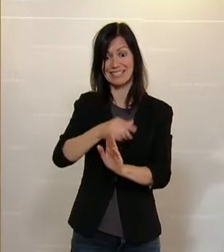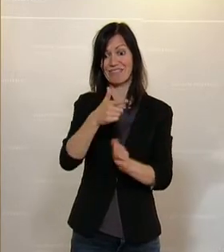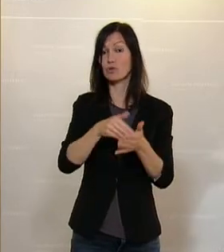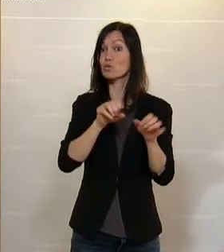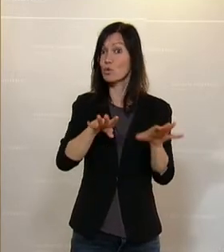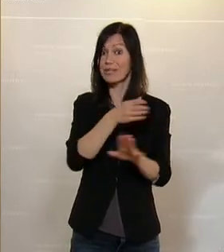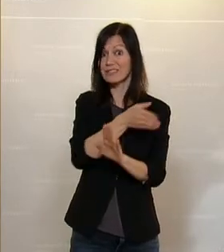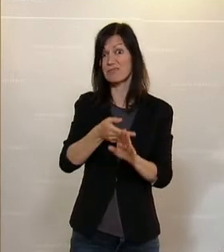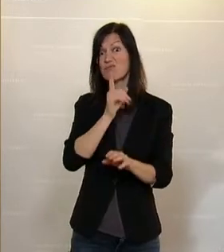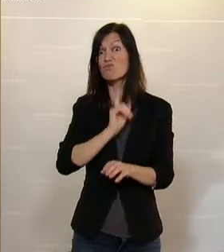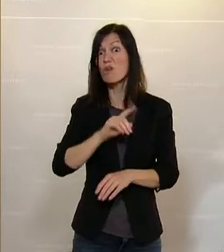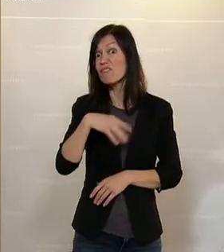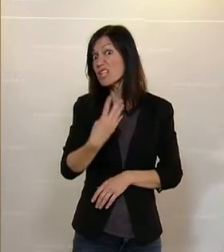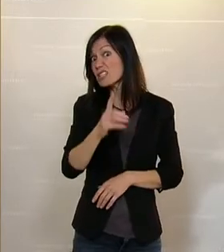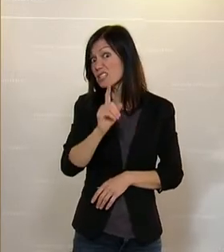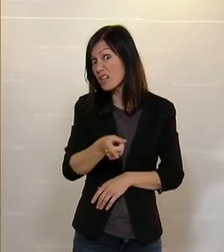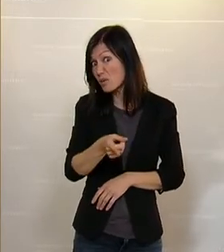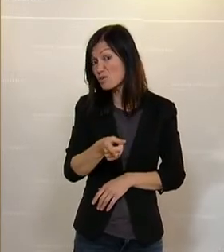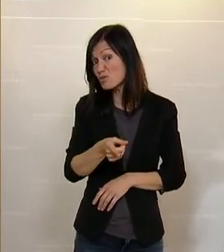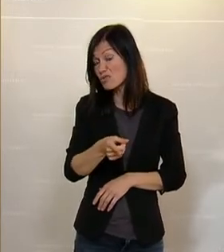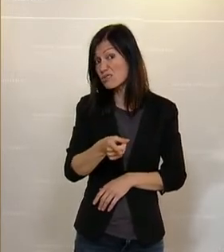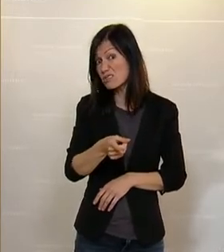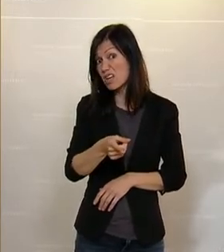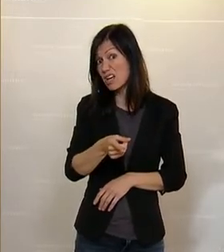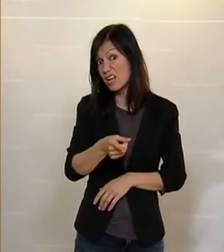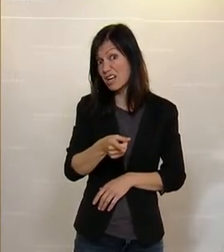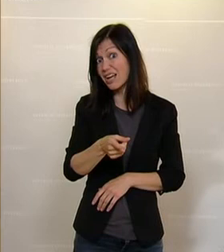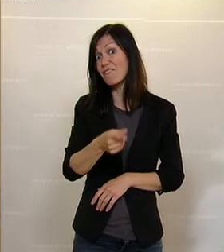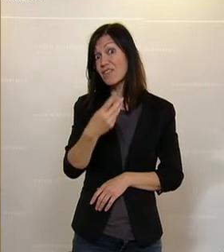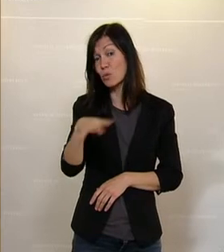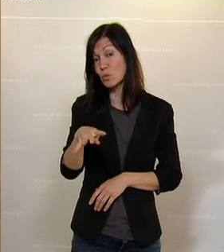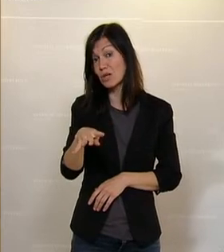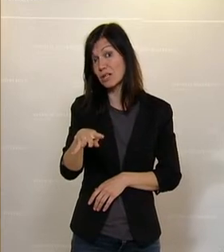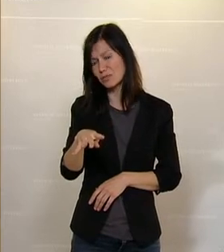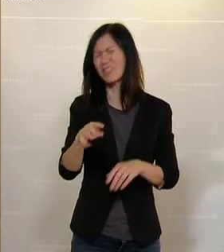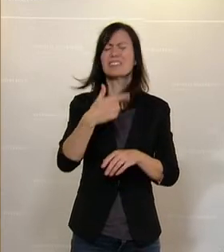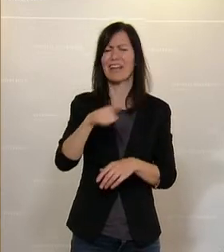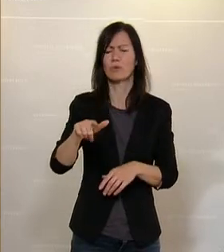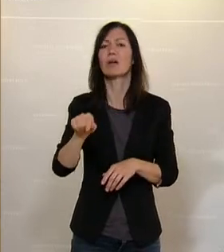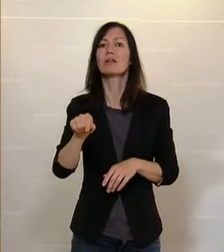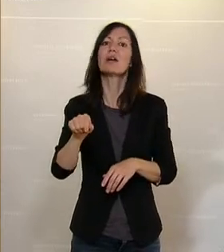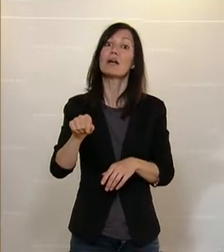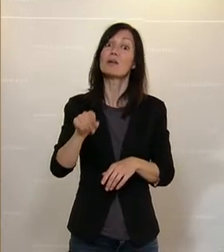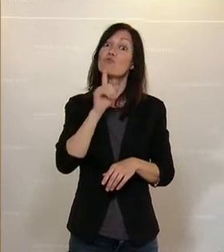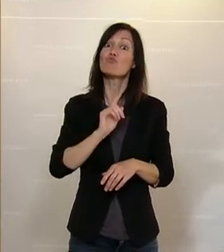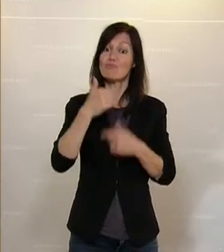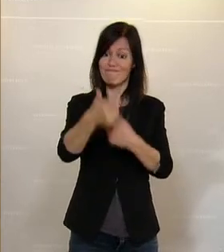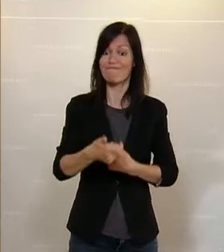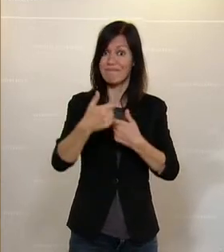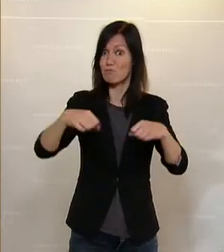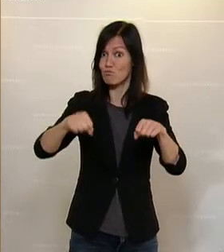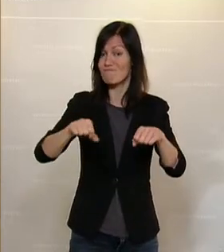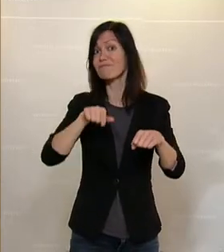nur rund 40.200 zweispurige E-Fahrzeuge von insgesamt